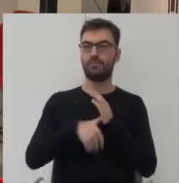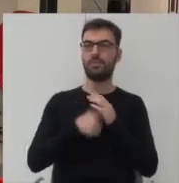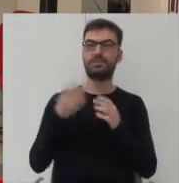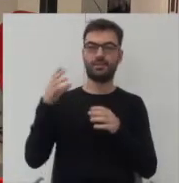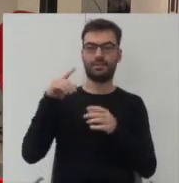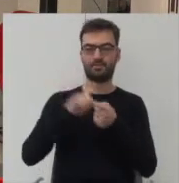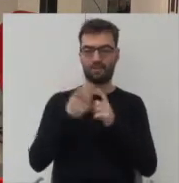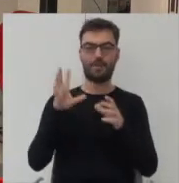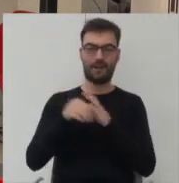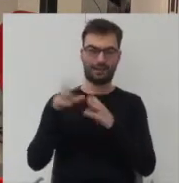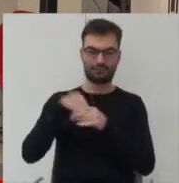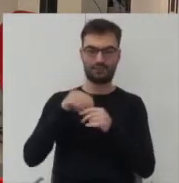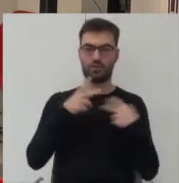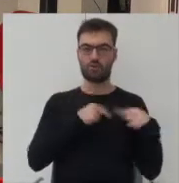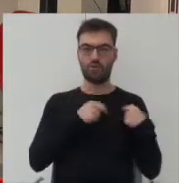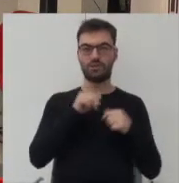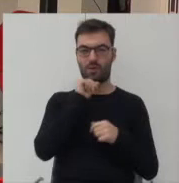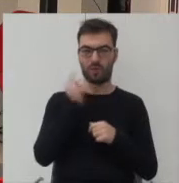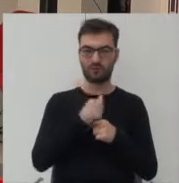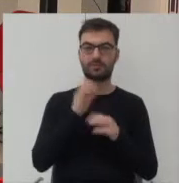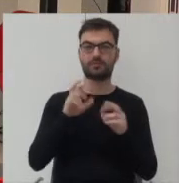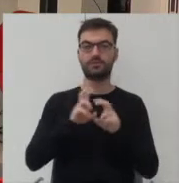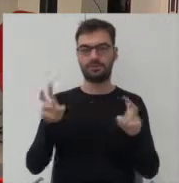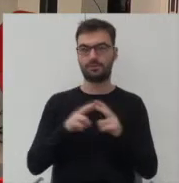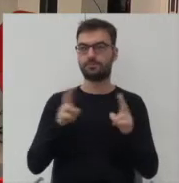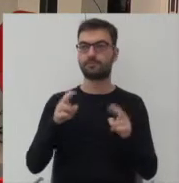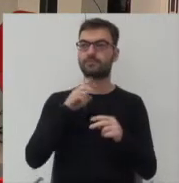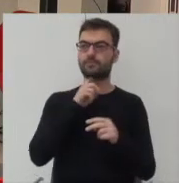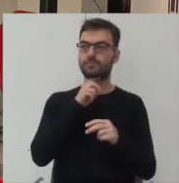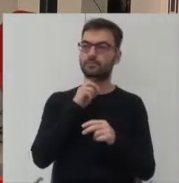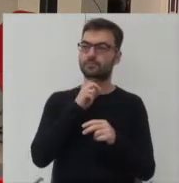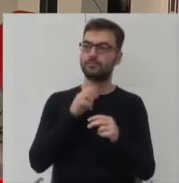Europejskiej. Żyjemy w takich czasach, w których tak naprawdę